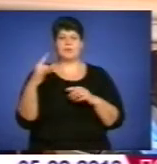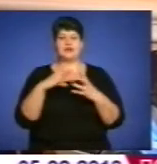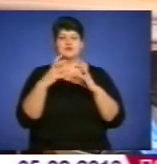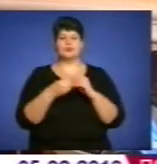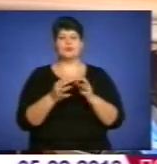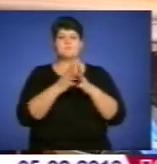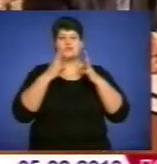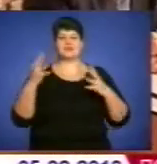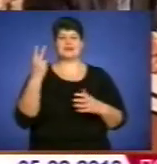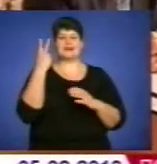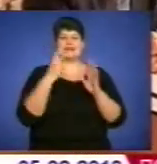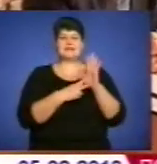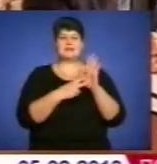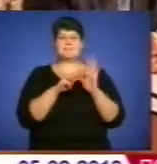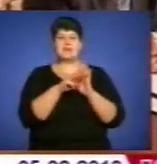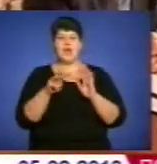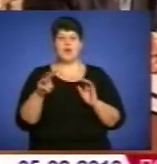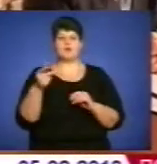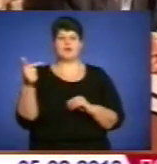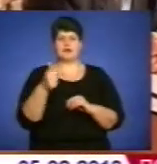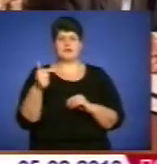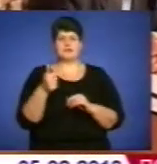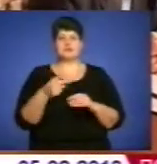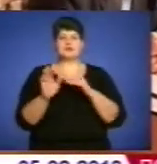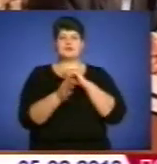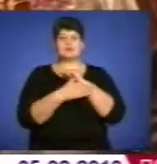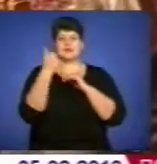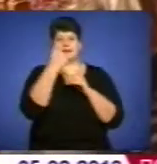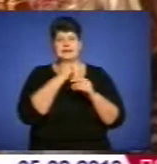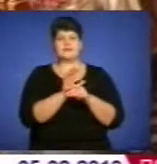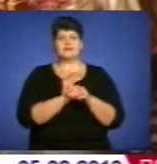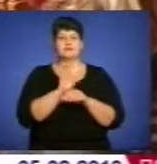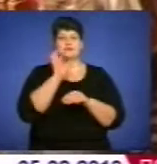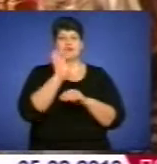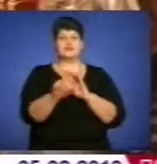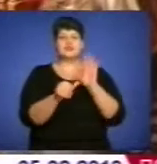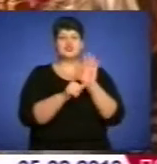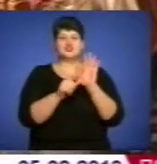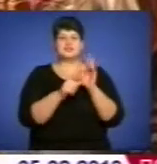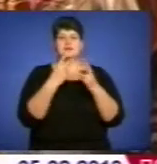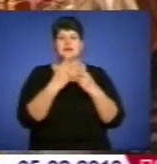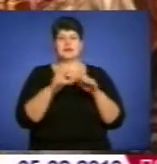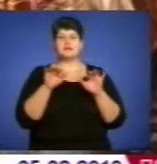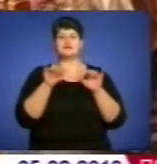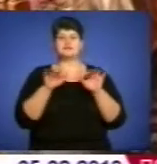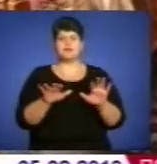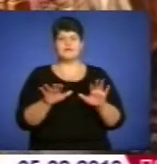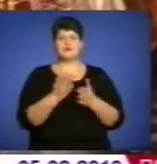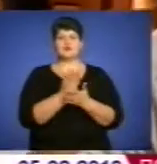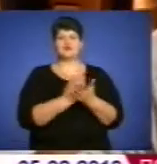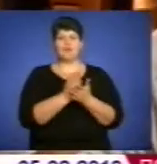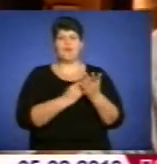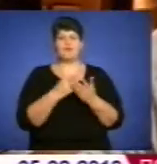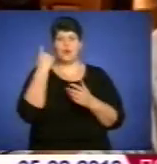понад 7 мільйонів гривень. За останній рік завершили розслідування та направили до суду шість кримінальних справ стосовно службових осіб,